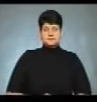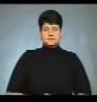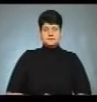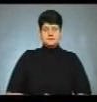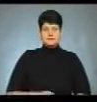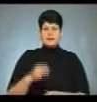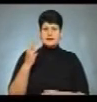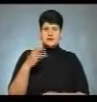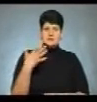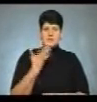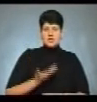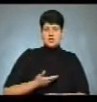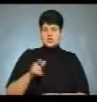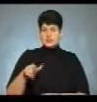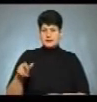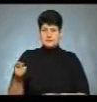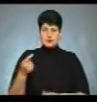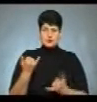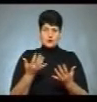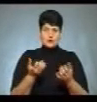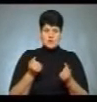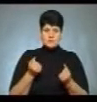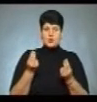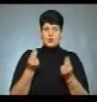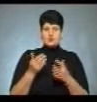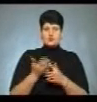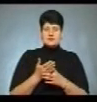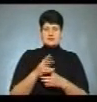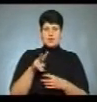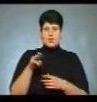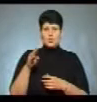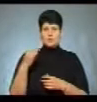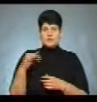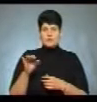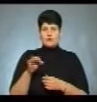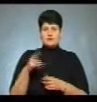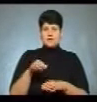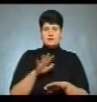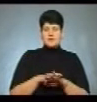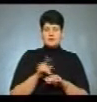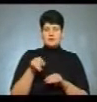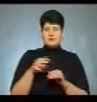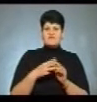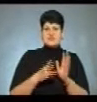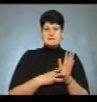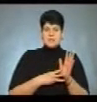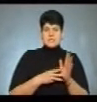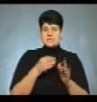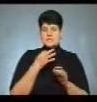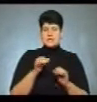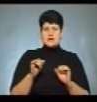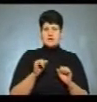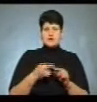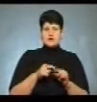35 жителів Тернополя сьогодні отримали грошову субсидію за лютий у відділенні Ощадбанку номер 18, повідомила керівник цього